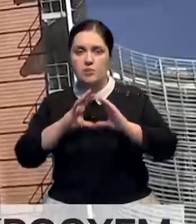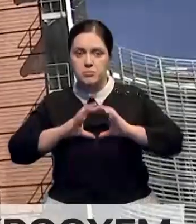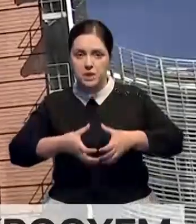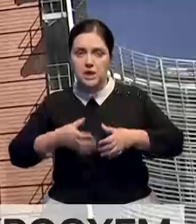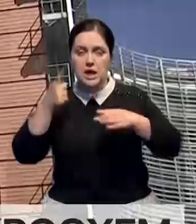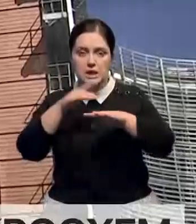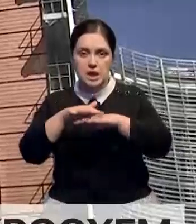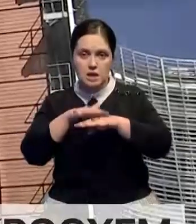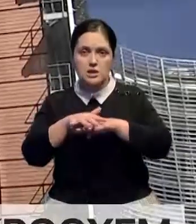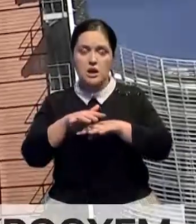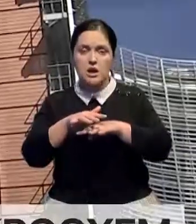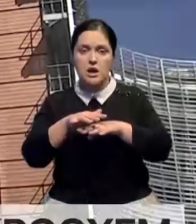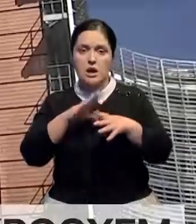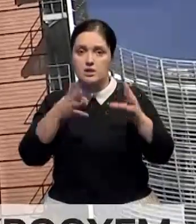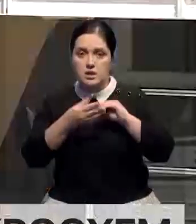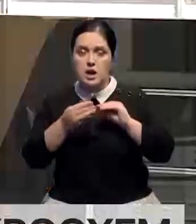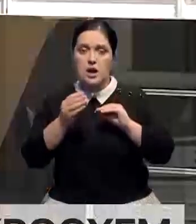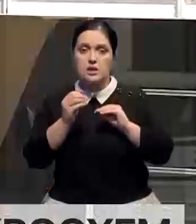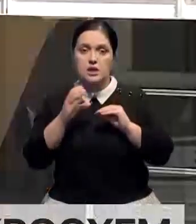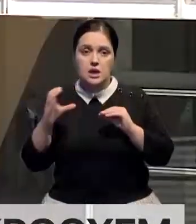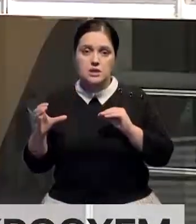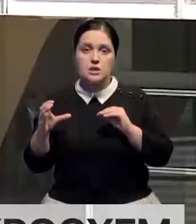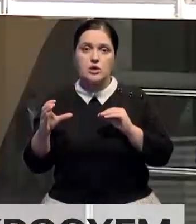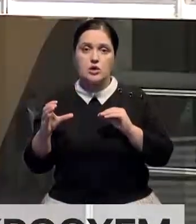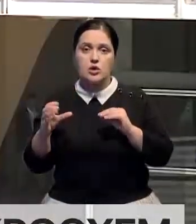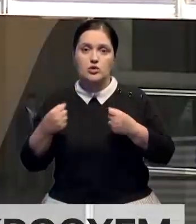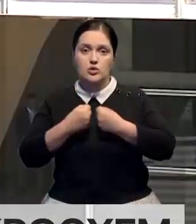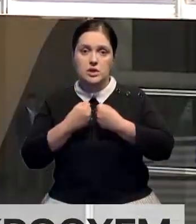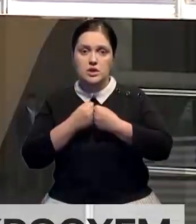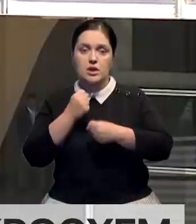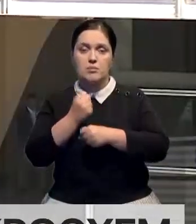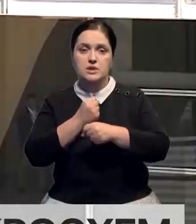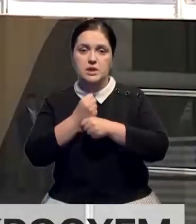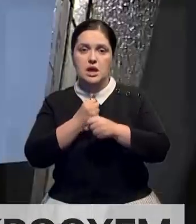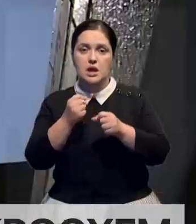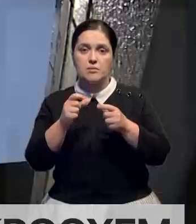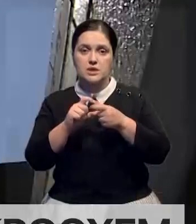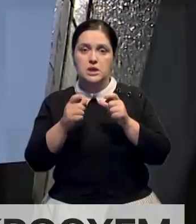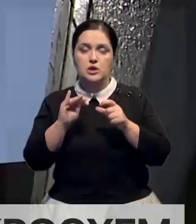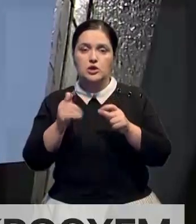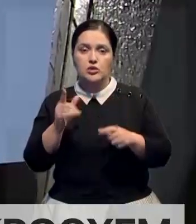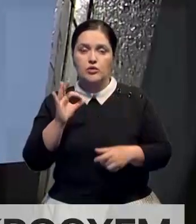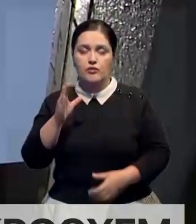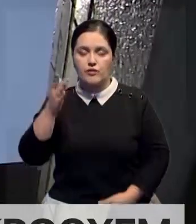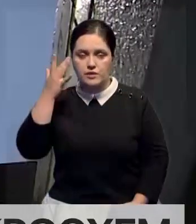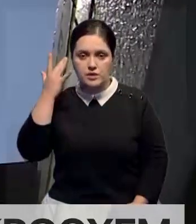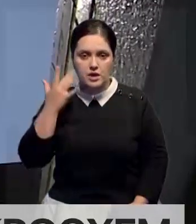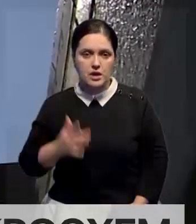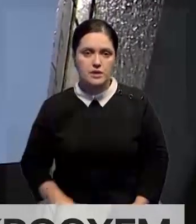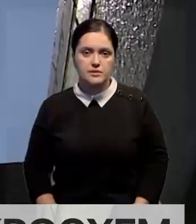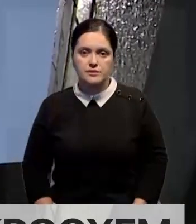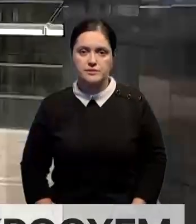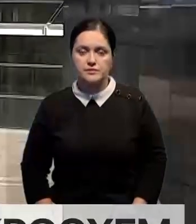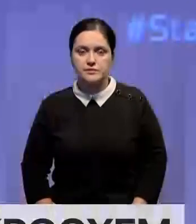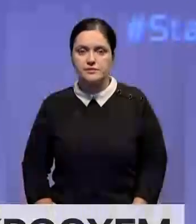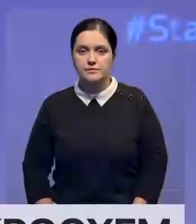Аналитики констатируют, что в этом вопросе ЕС уже сталкивается с жесткой конкуренцией производителей микросхем из стран Юго-Восточной